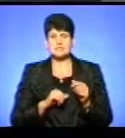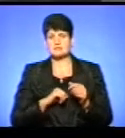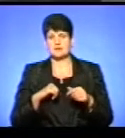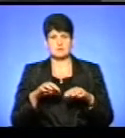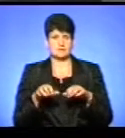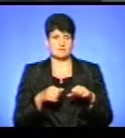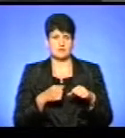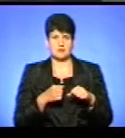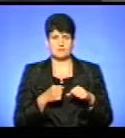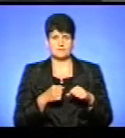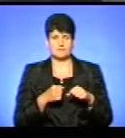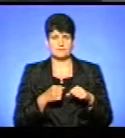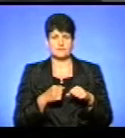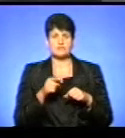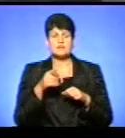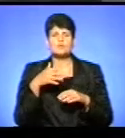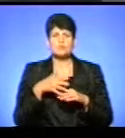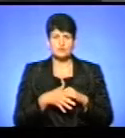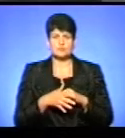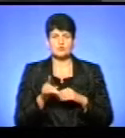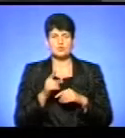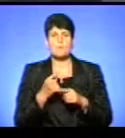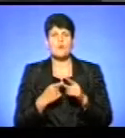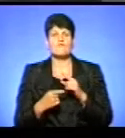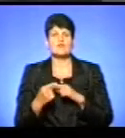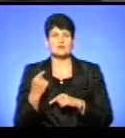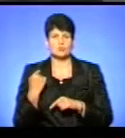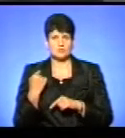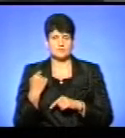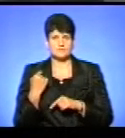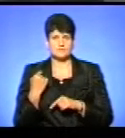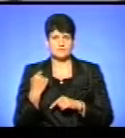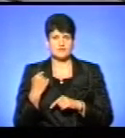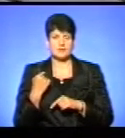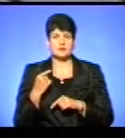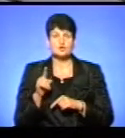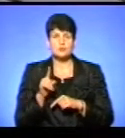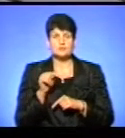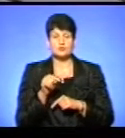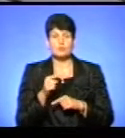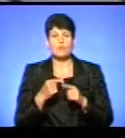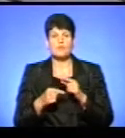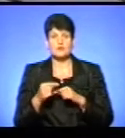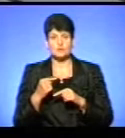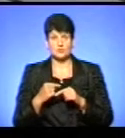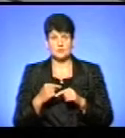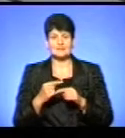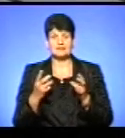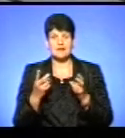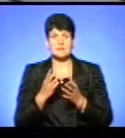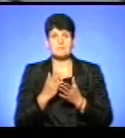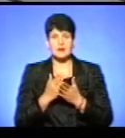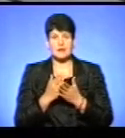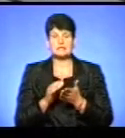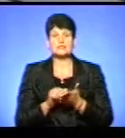вони розуміють, що повернути... Для того, щоб повернути споруду, тимчасову споруду, потрібно мати